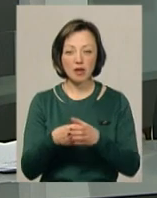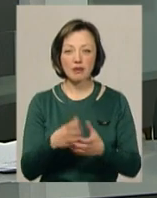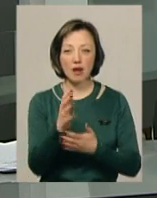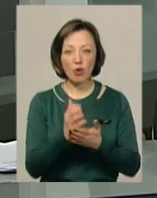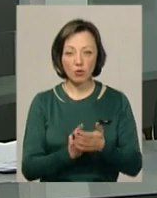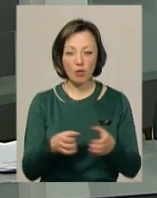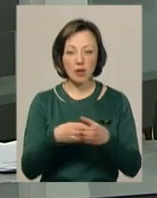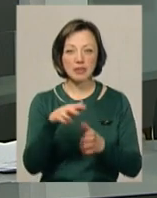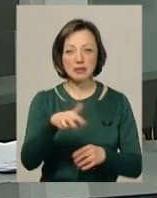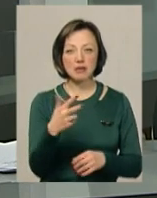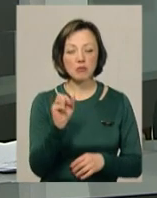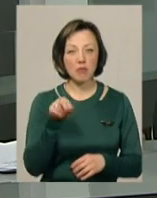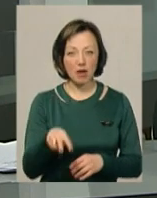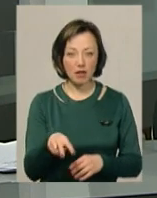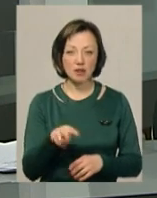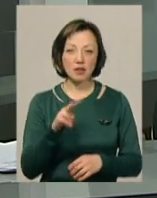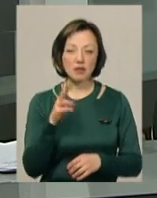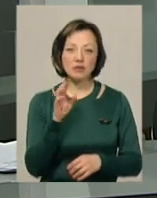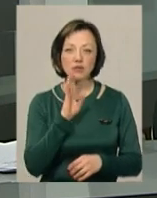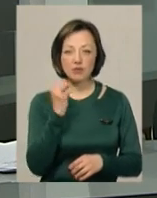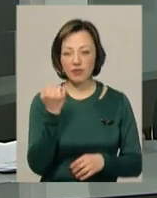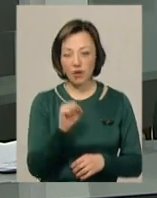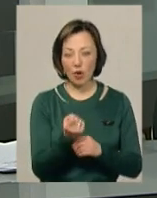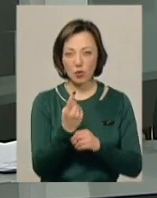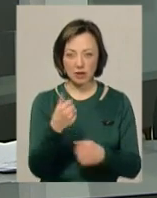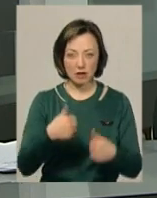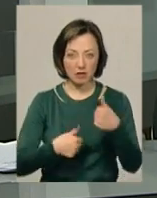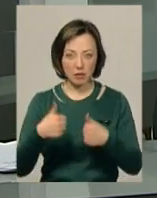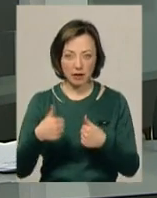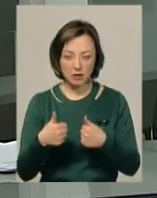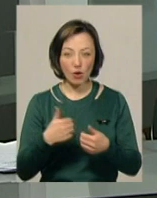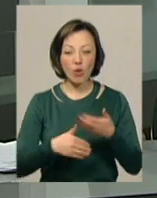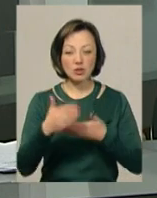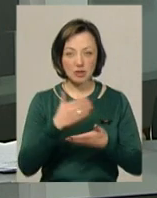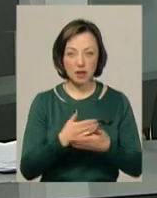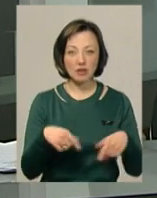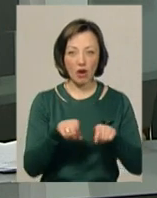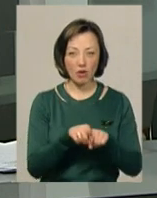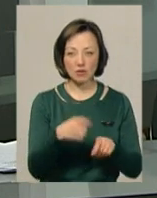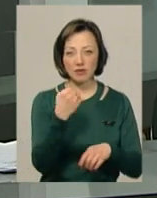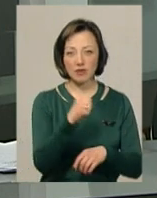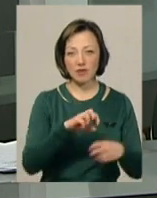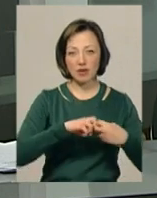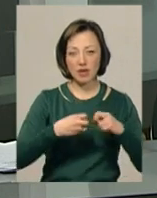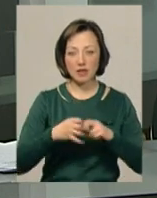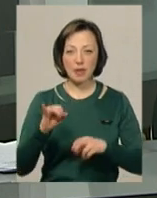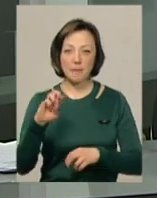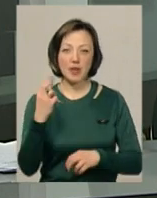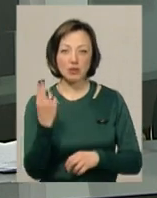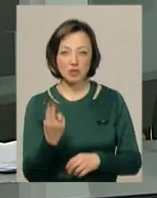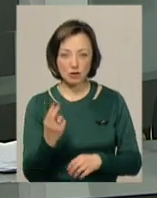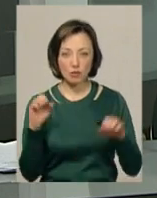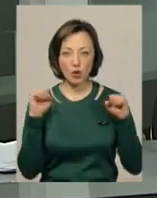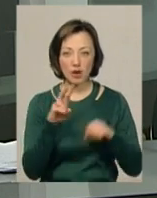рахунку команди – 33 бали. Новаторки виграли 11 зіграних матчів. В останніх з них обійшли волейболісток з Івано-Франківська, а також Білоцерківський